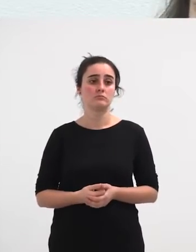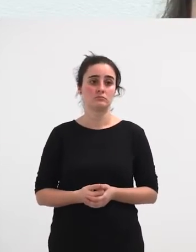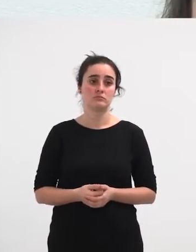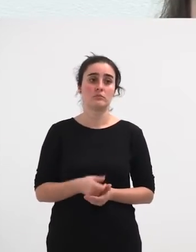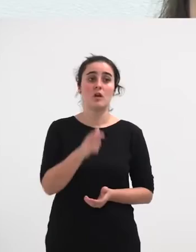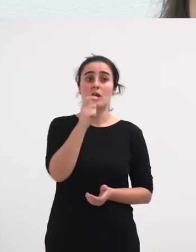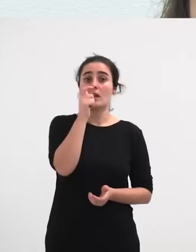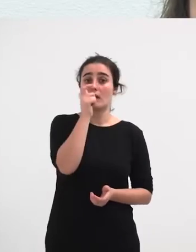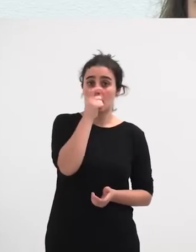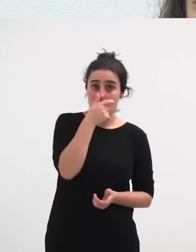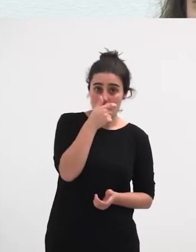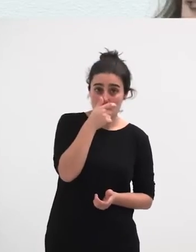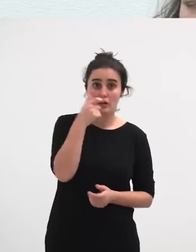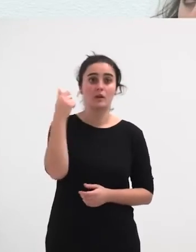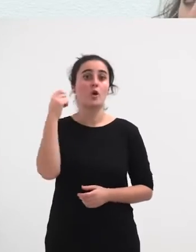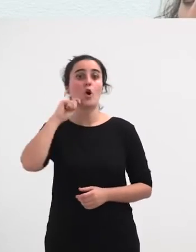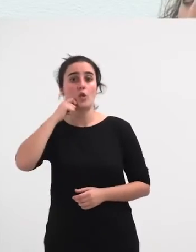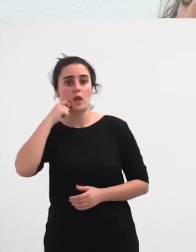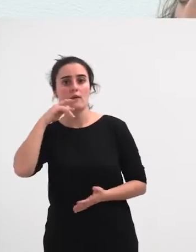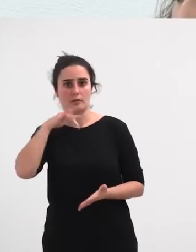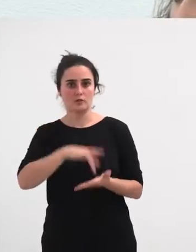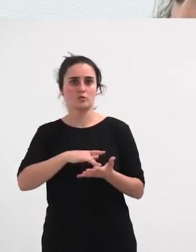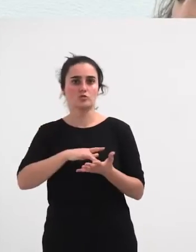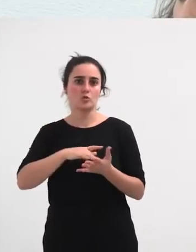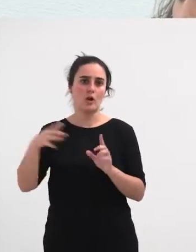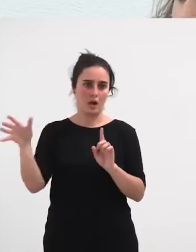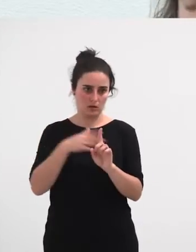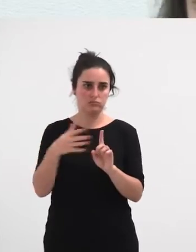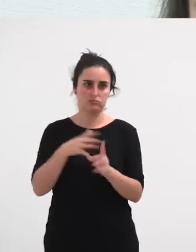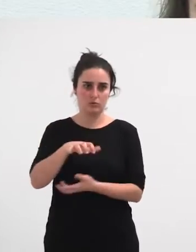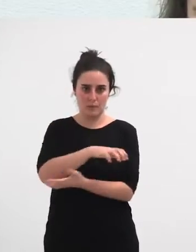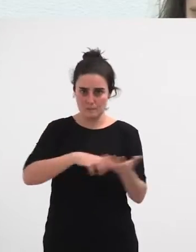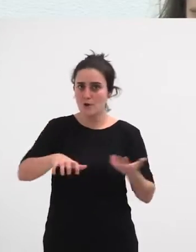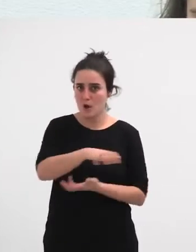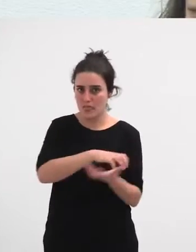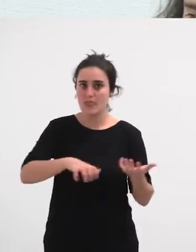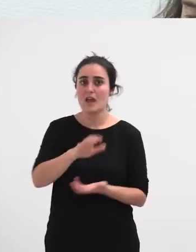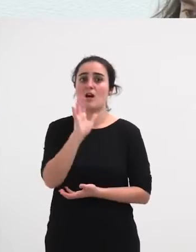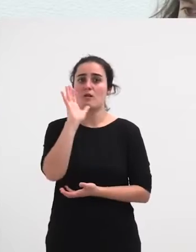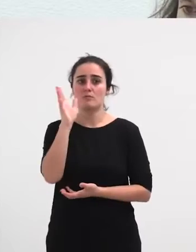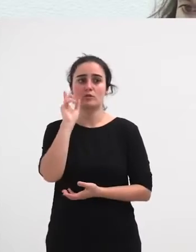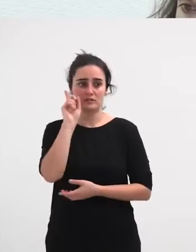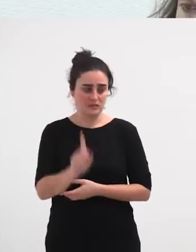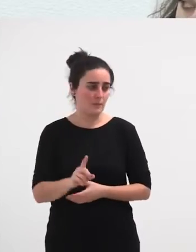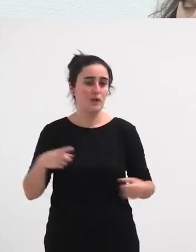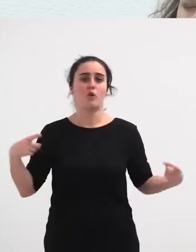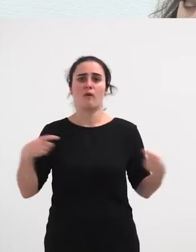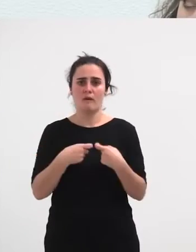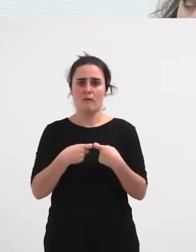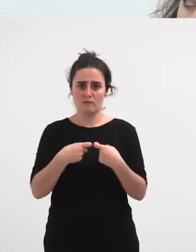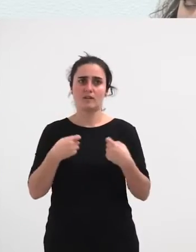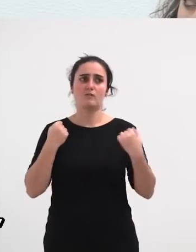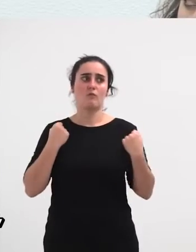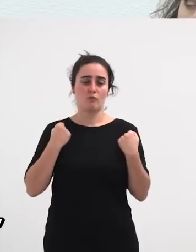irunenetan darri binegon den indarkeria, baita ere zenbat luzatu den gatazka zein tensoa izan den,